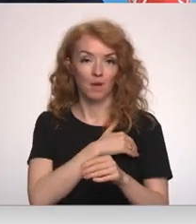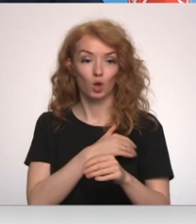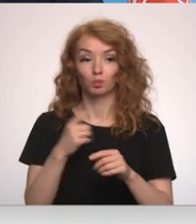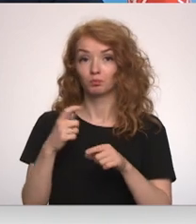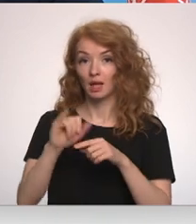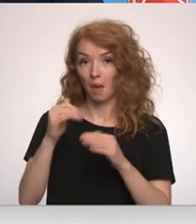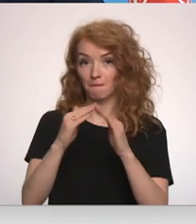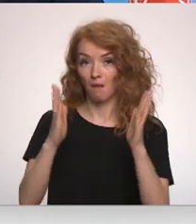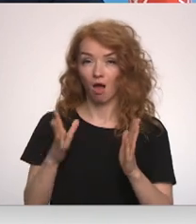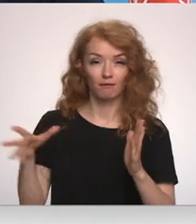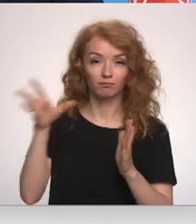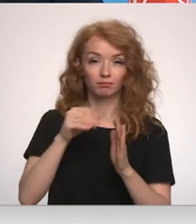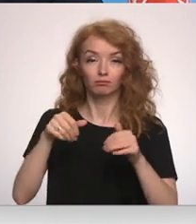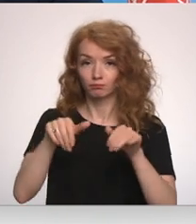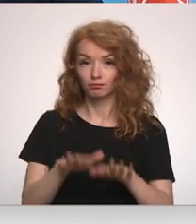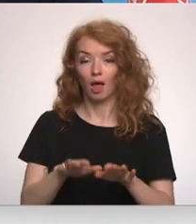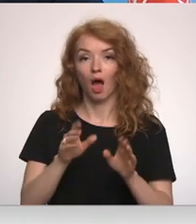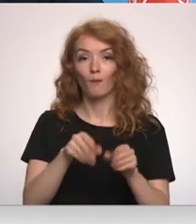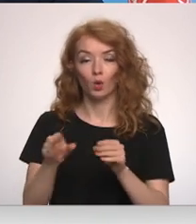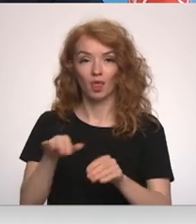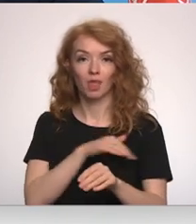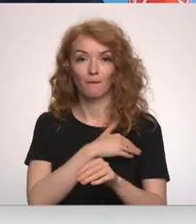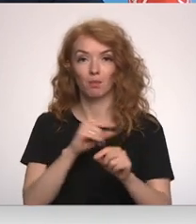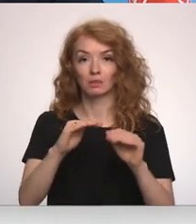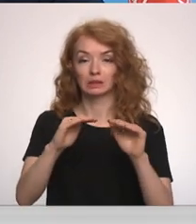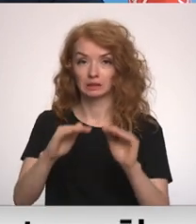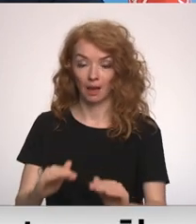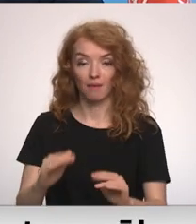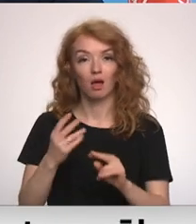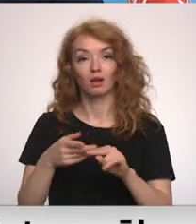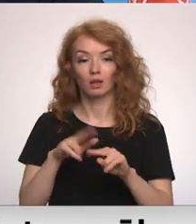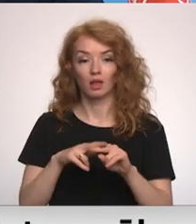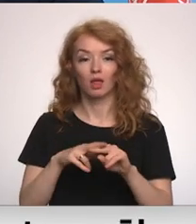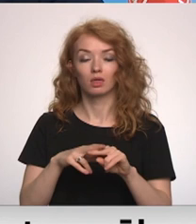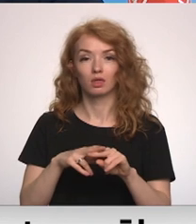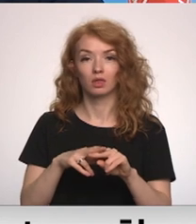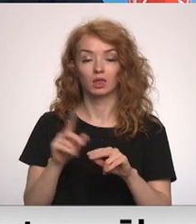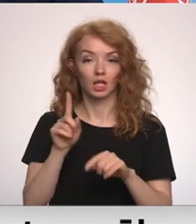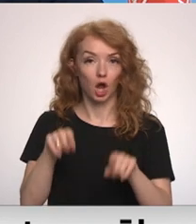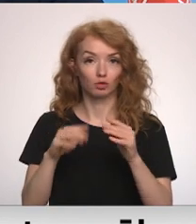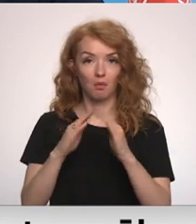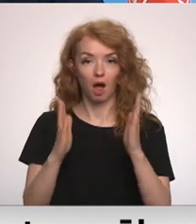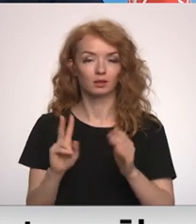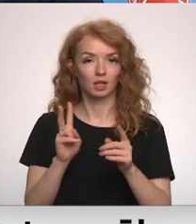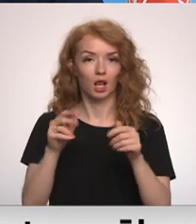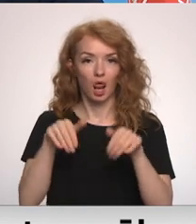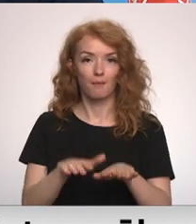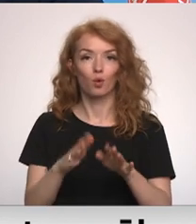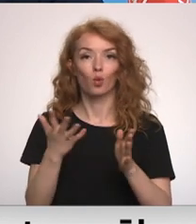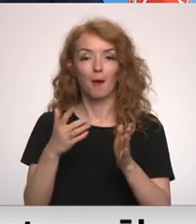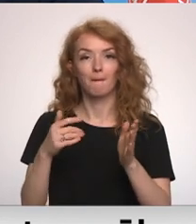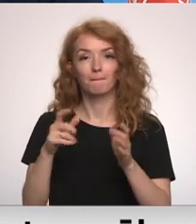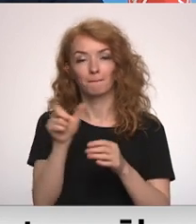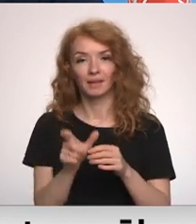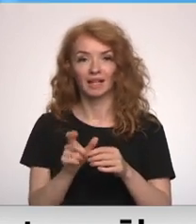zamāka temperatūra mājā vai augstāka temperatūra mājā. Mums ir gan gan. Ir mājas, kuras arī pieņem lēmumu par to, kurā brīdī